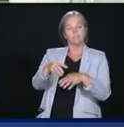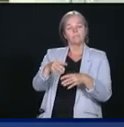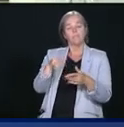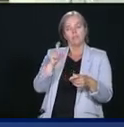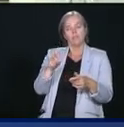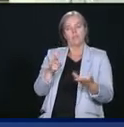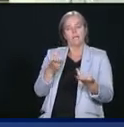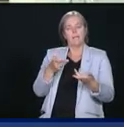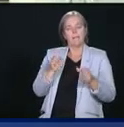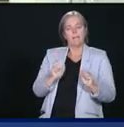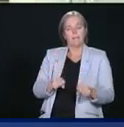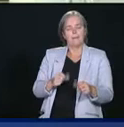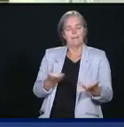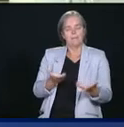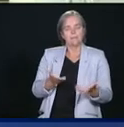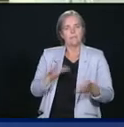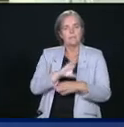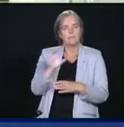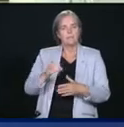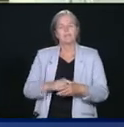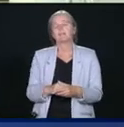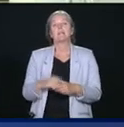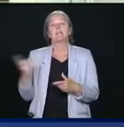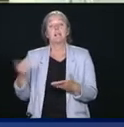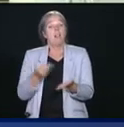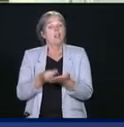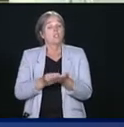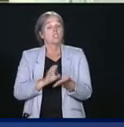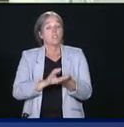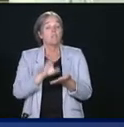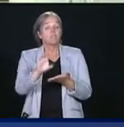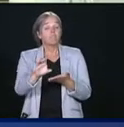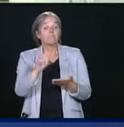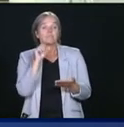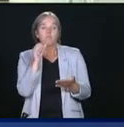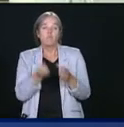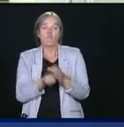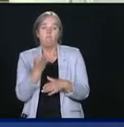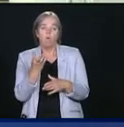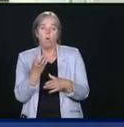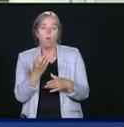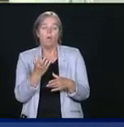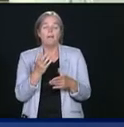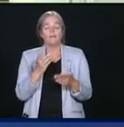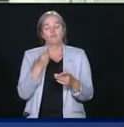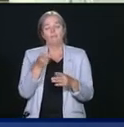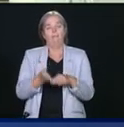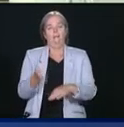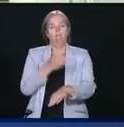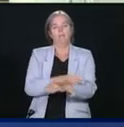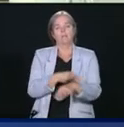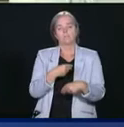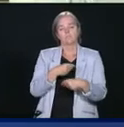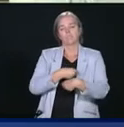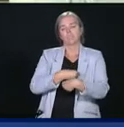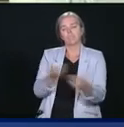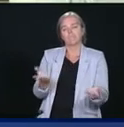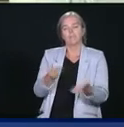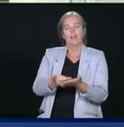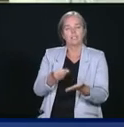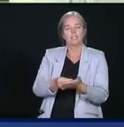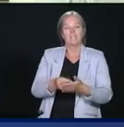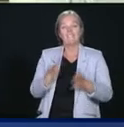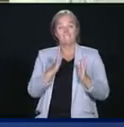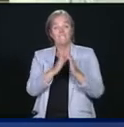municipalités maintenant, ce n pas de l'argent neuf, c'est un versement devancé pour les travaux d'infrastructure. Alors que les villes demandent au moins 10 milliards au moins